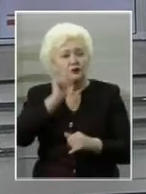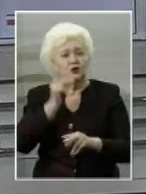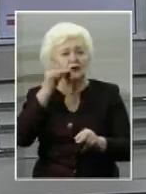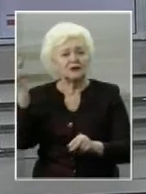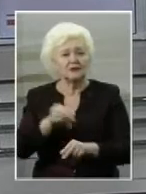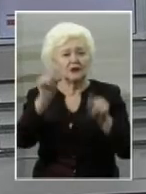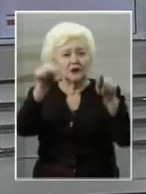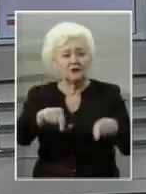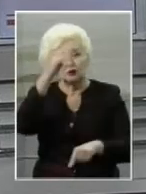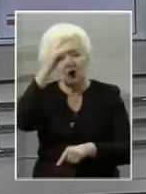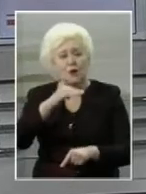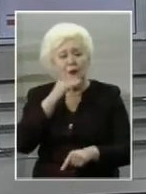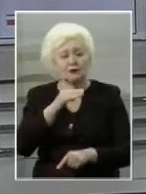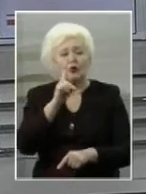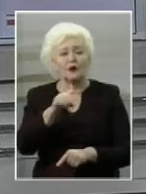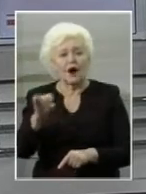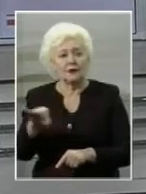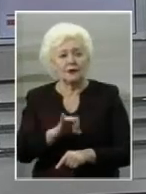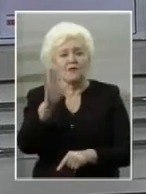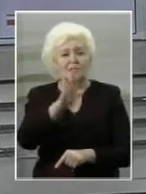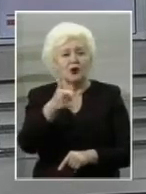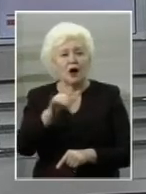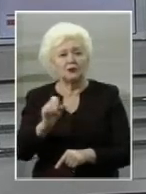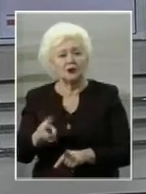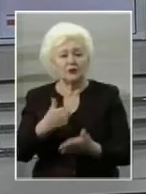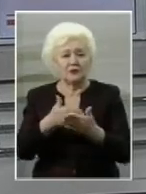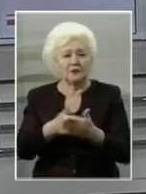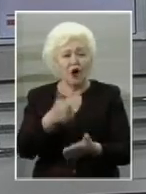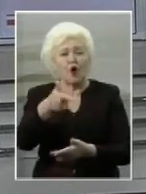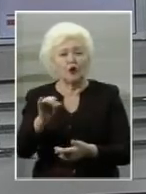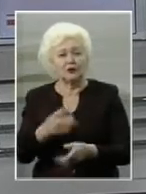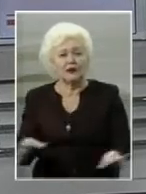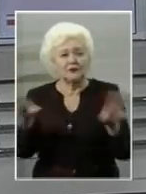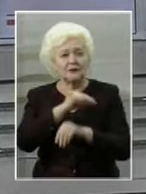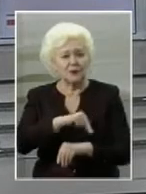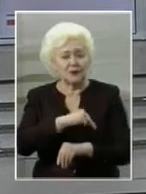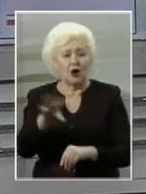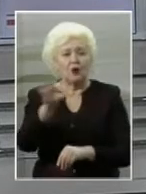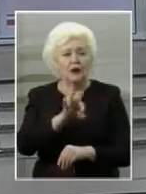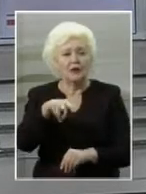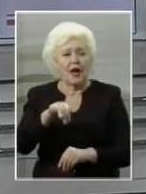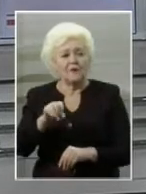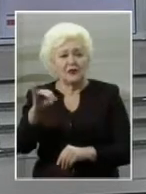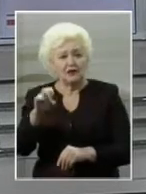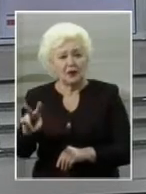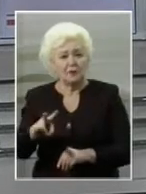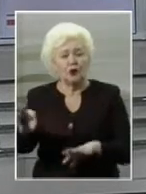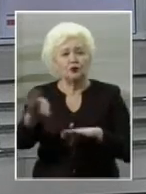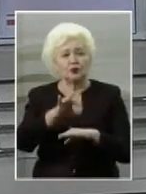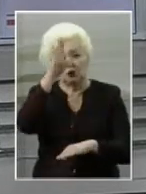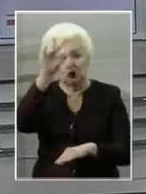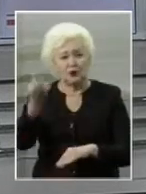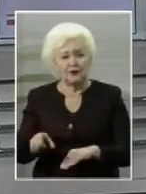звинуватив у цьому батько Катерини – Віктор Гандзюк. Він вважає, що Гордєєв співпрацював із Олексієм Левіним. Чоловіка